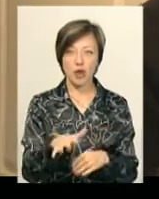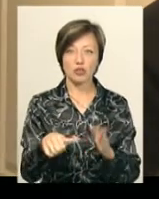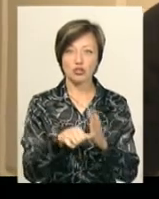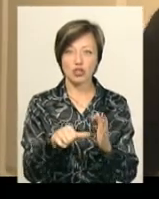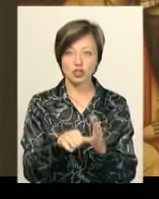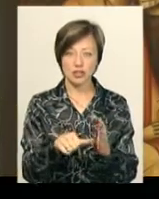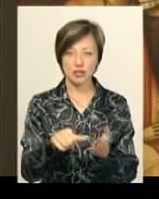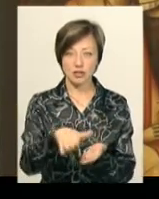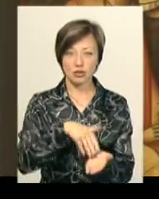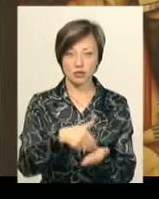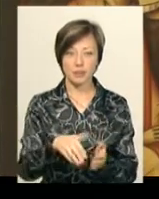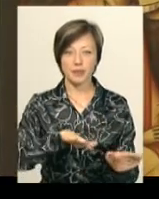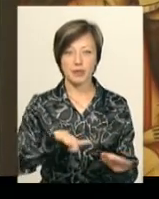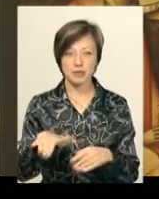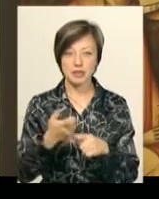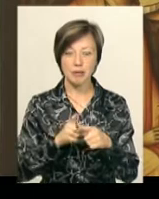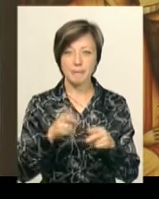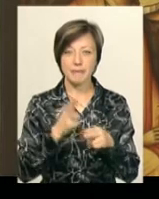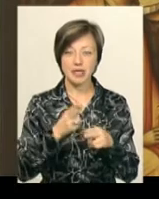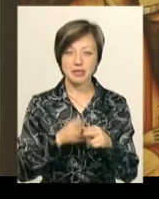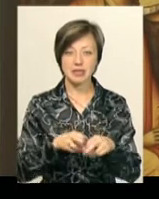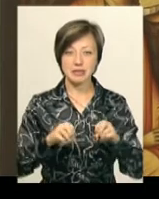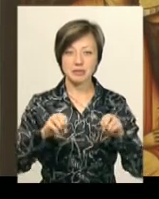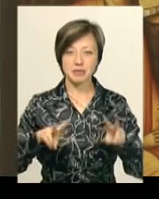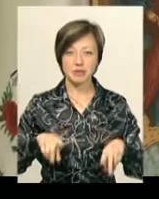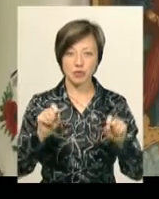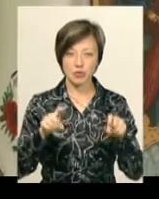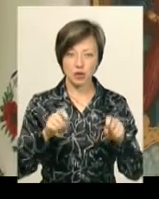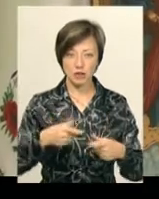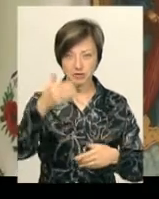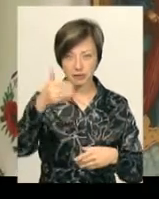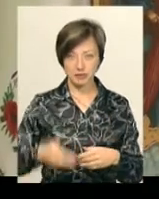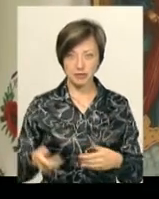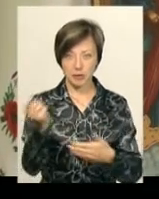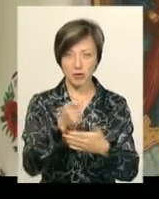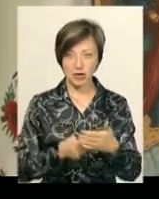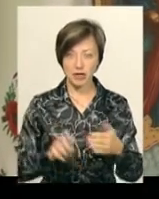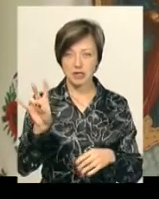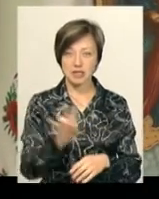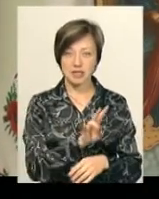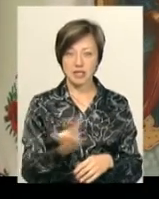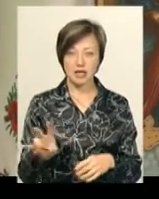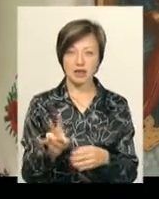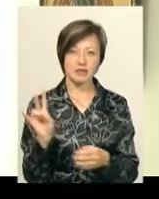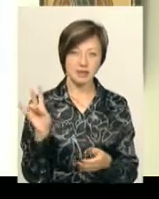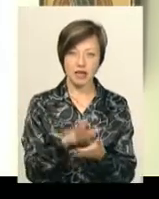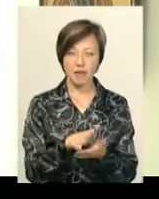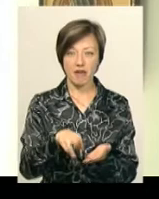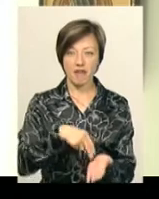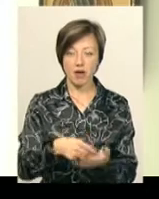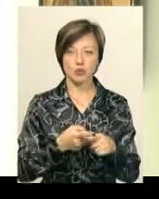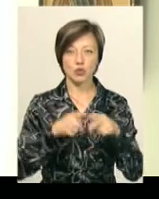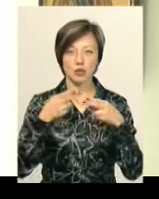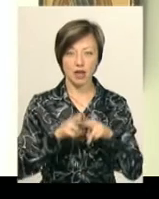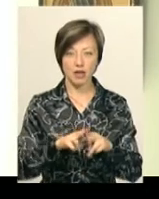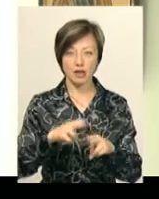шарів. Опісля дошку металізують сусальним золотом і вже на такому тлі пишуть образи стійкими темперними фарбами. Цю техніку Микола